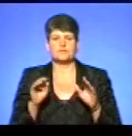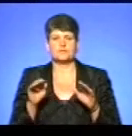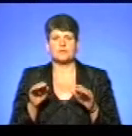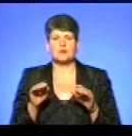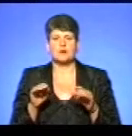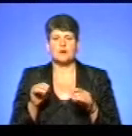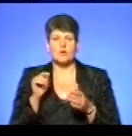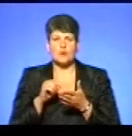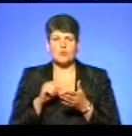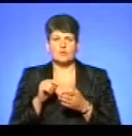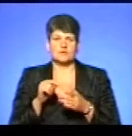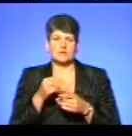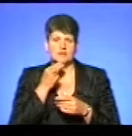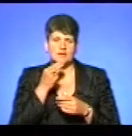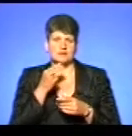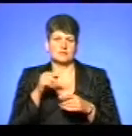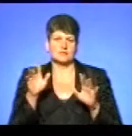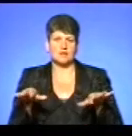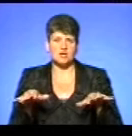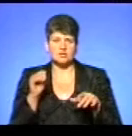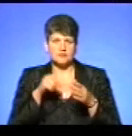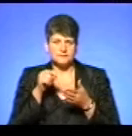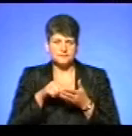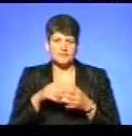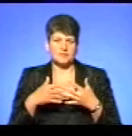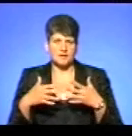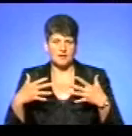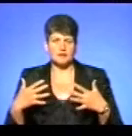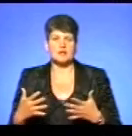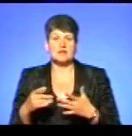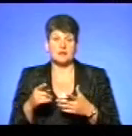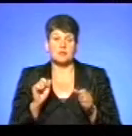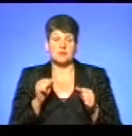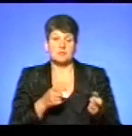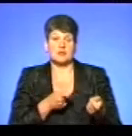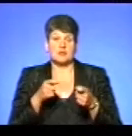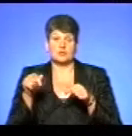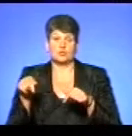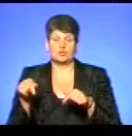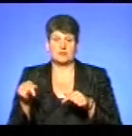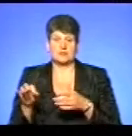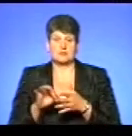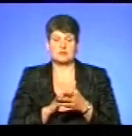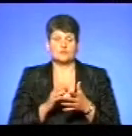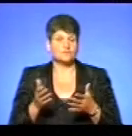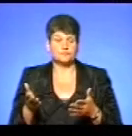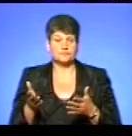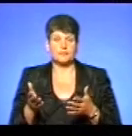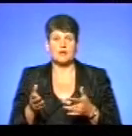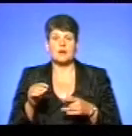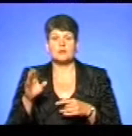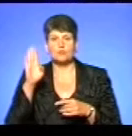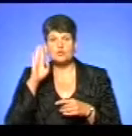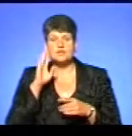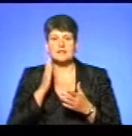розкльовують, міг занести якийсь фрагмент того, скажімо, тих онстанків, тих тілах тканин тих, туди кидає, іде здраво зараження. Крім того, цей чоловік